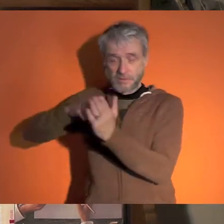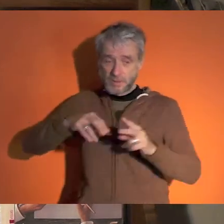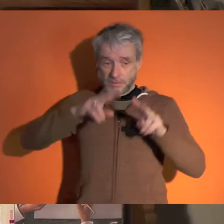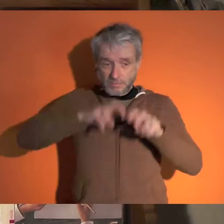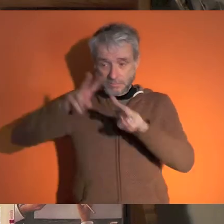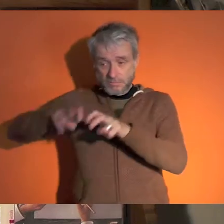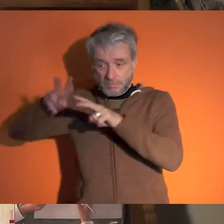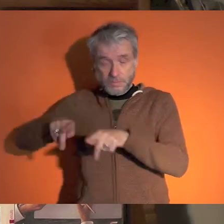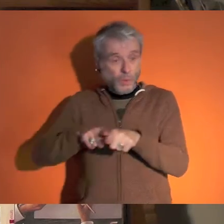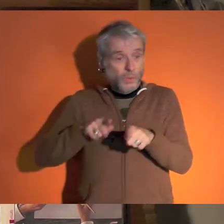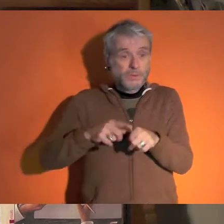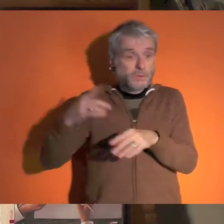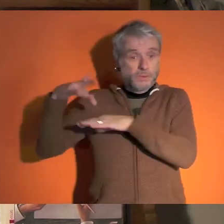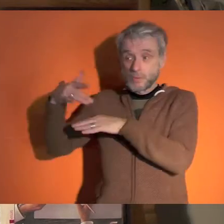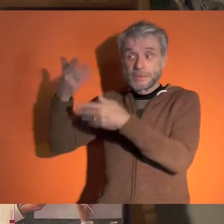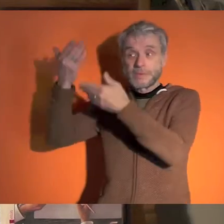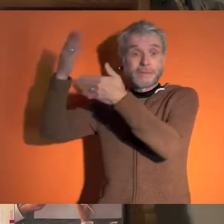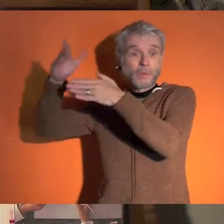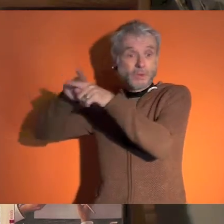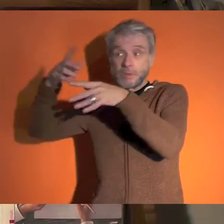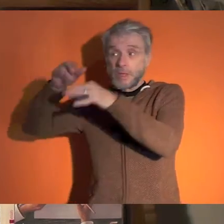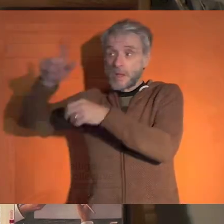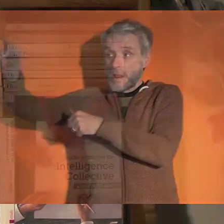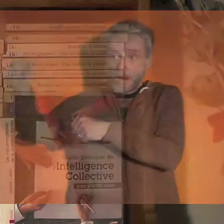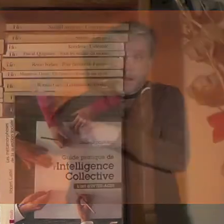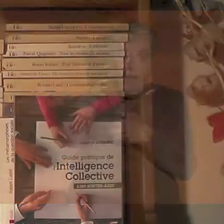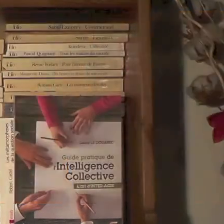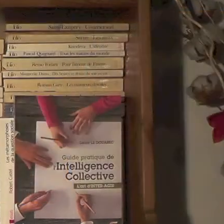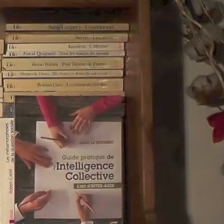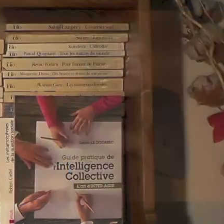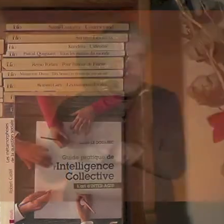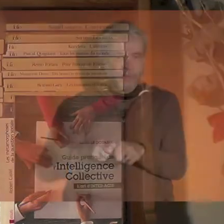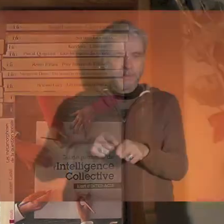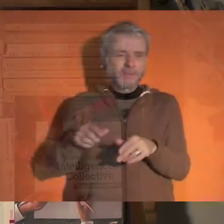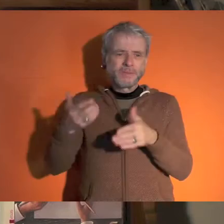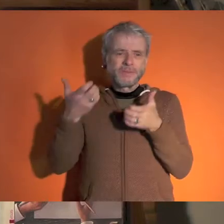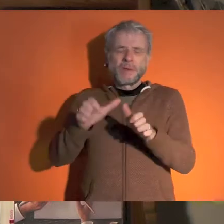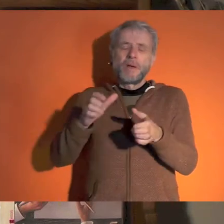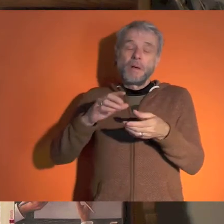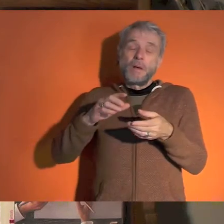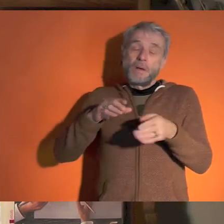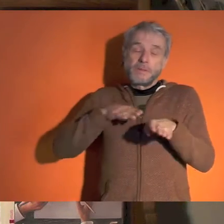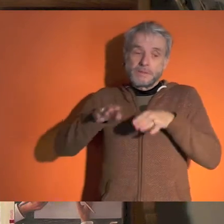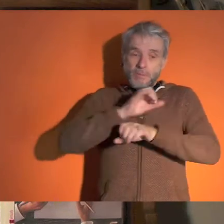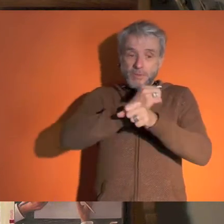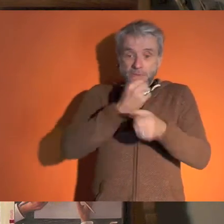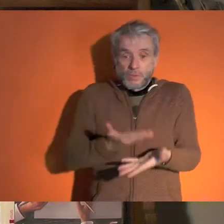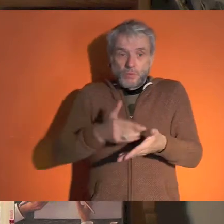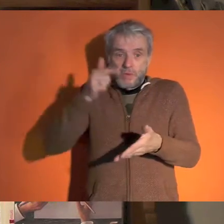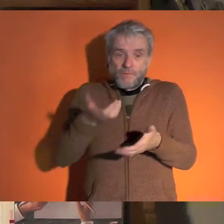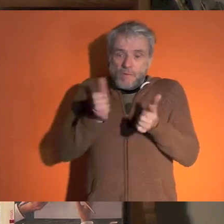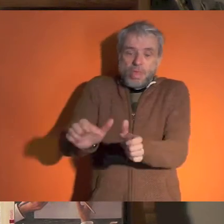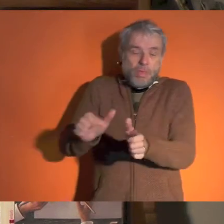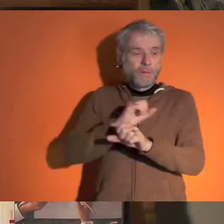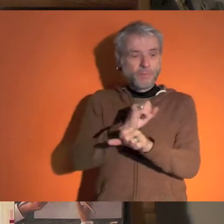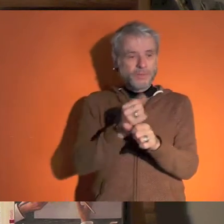été écrit et aussi évidemment sur ce qui a été fait à l'étranger. Il faut aussi sortir du système carcéral dans